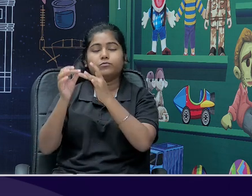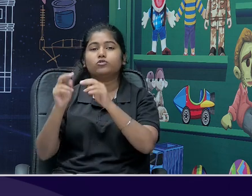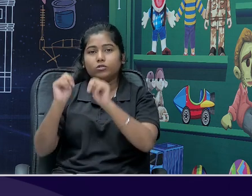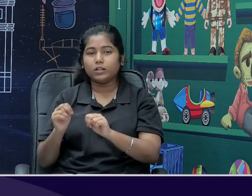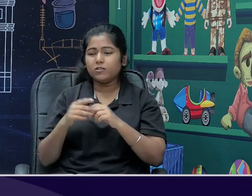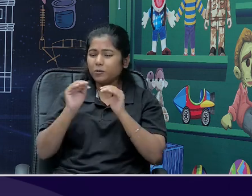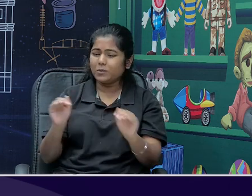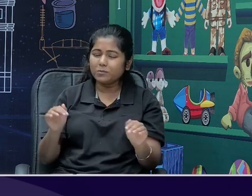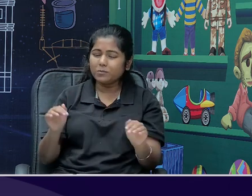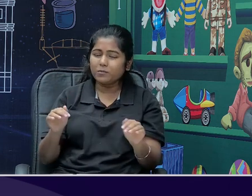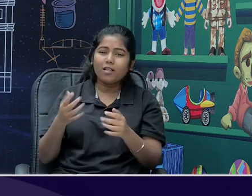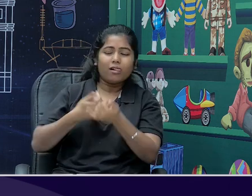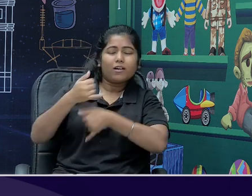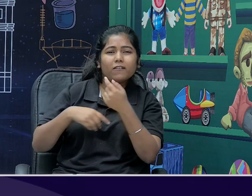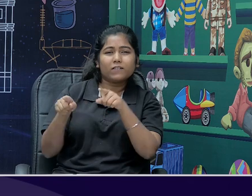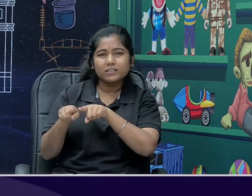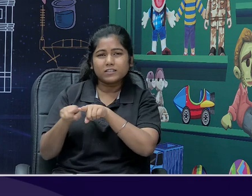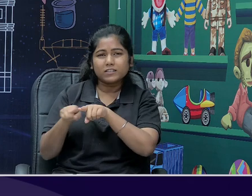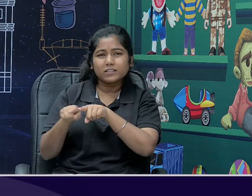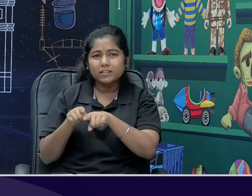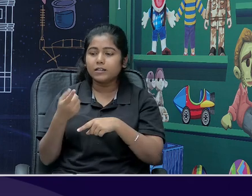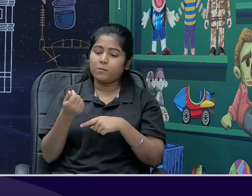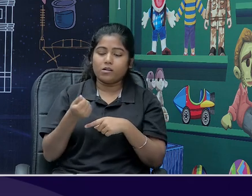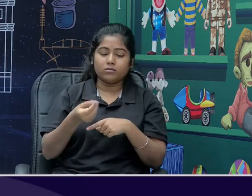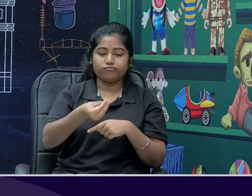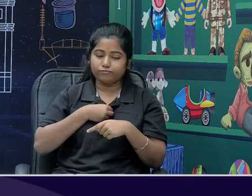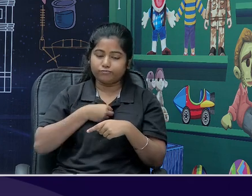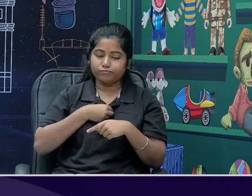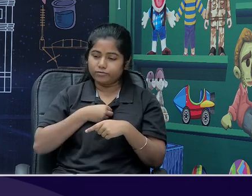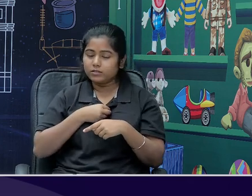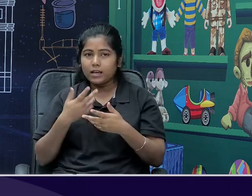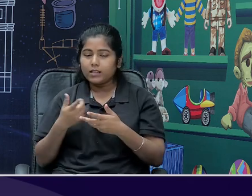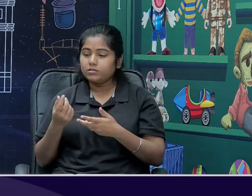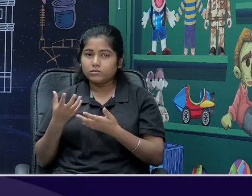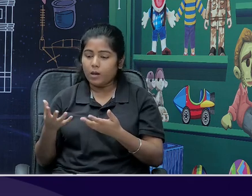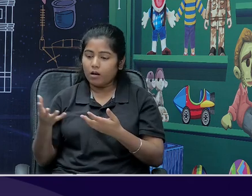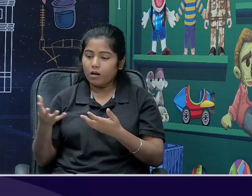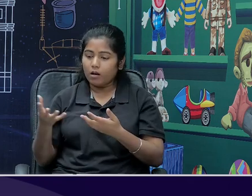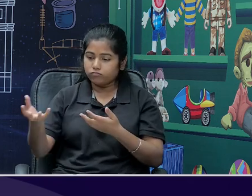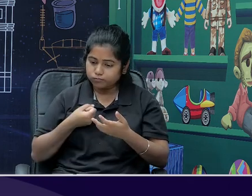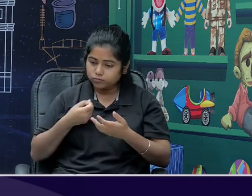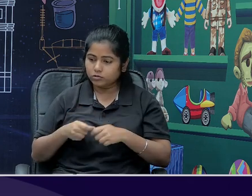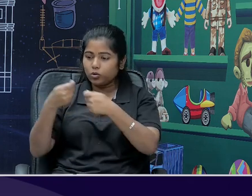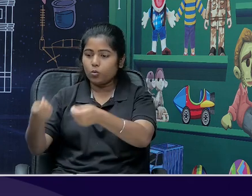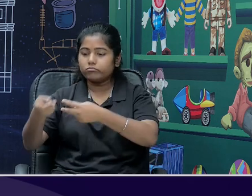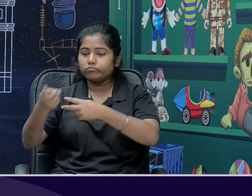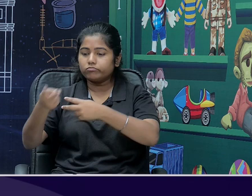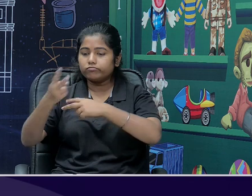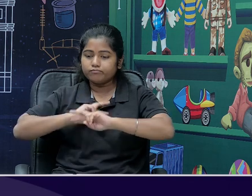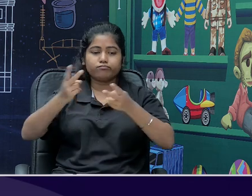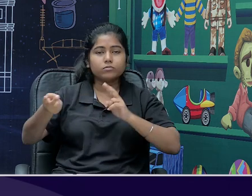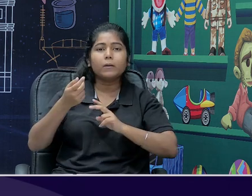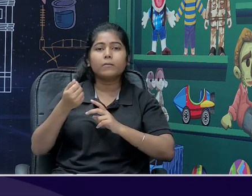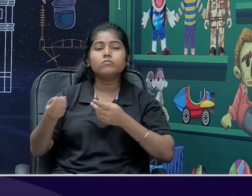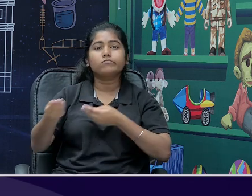currency मिलती है, कुछ समान खरीदते है, जो balance होता है, वो ले ले लेते हैं, राइट, वहाँ पर एक शॉप की पर होता है, वो शुरू वहाँ से हो रहा है, बट